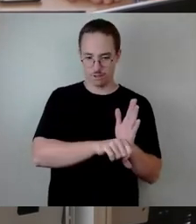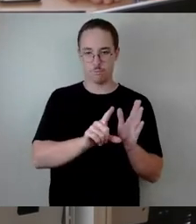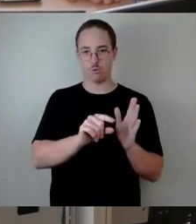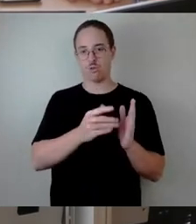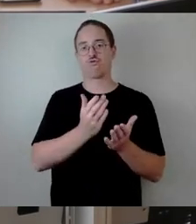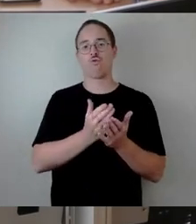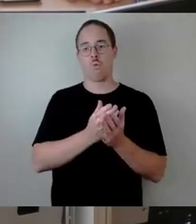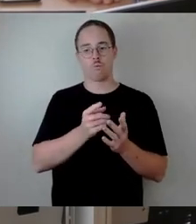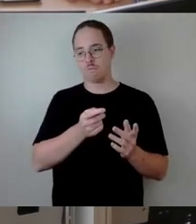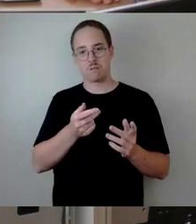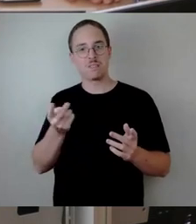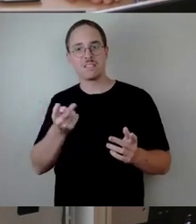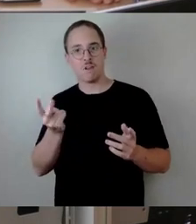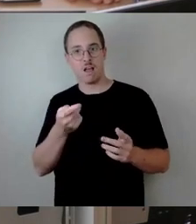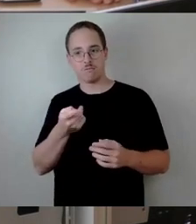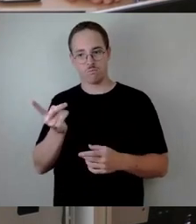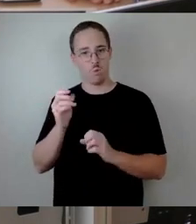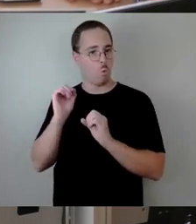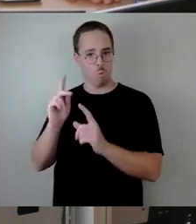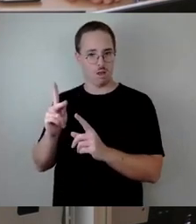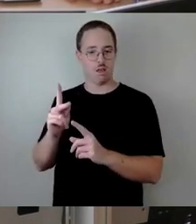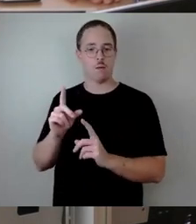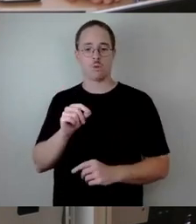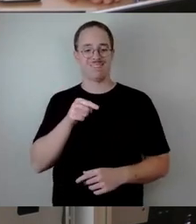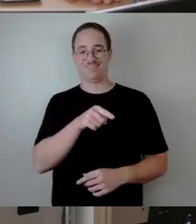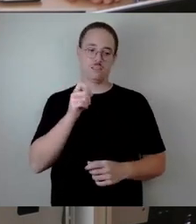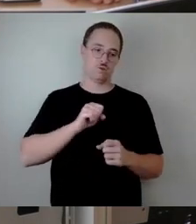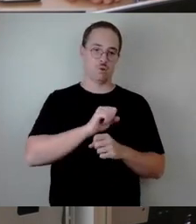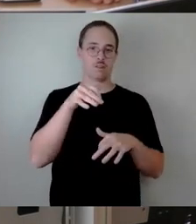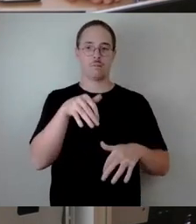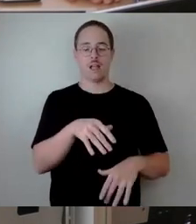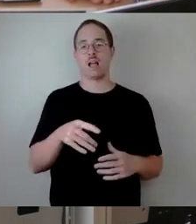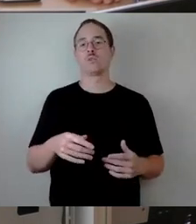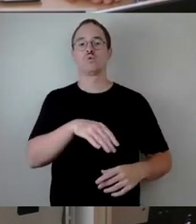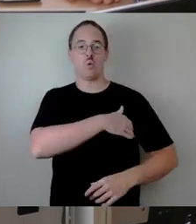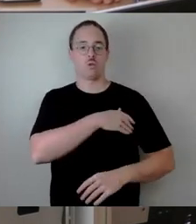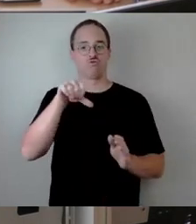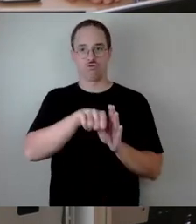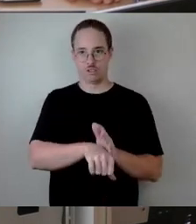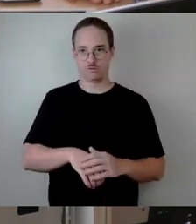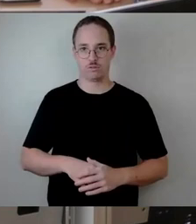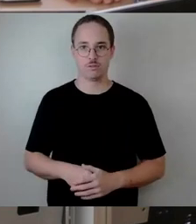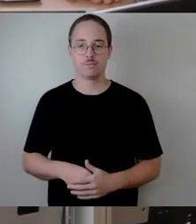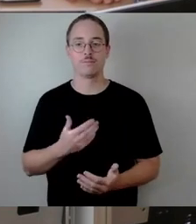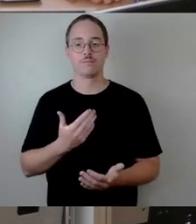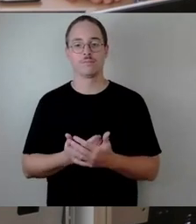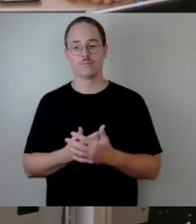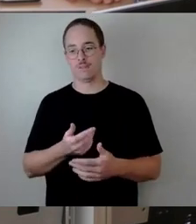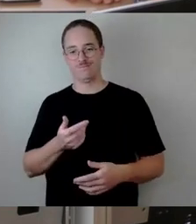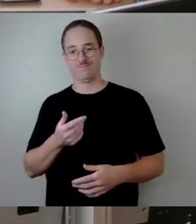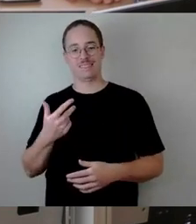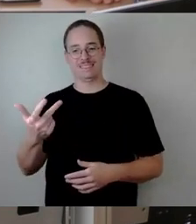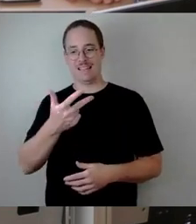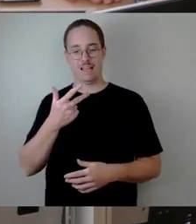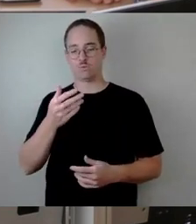sagt in Summe nicht nur was aus der Standhaftigkeit der Brücke, sondern setzt sich aus diesen drei Komponenten zusammen.